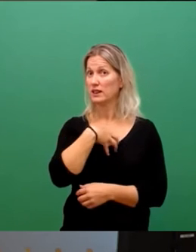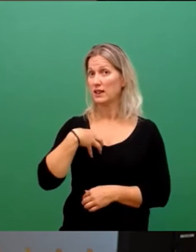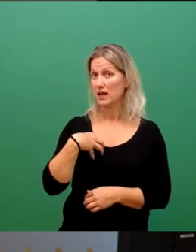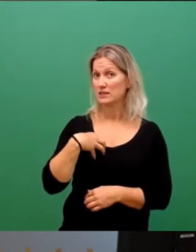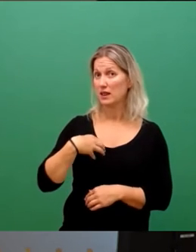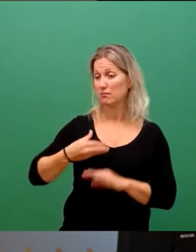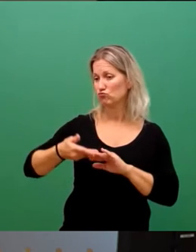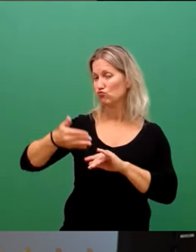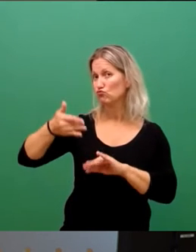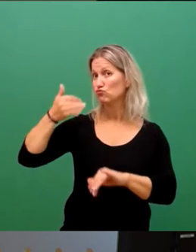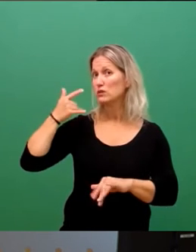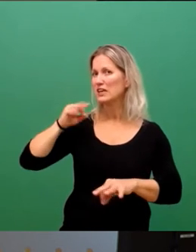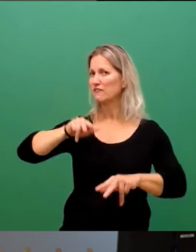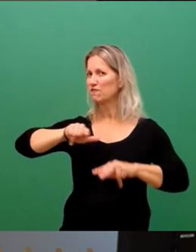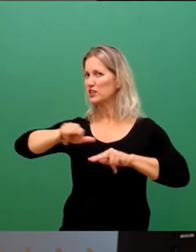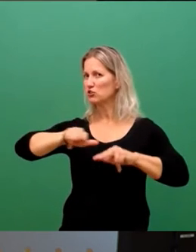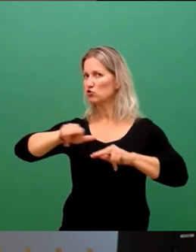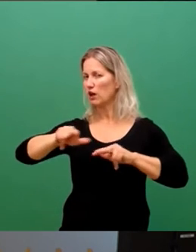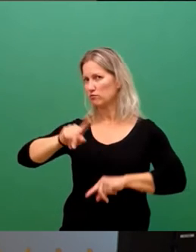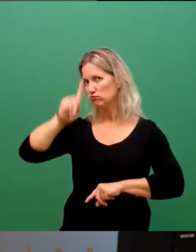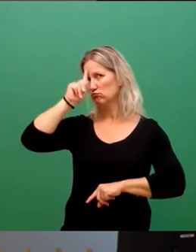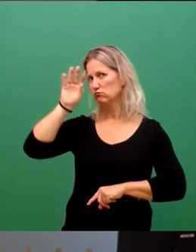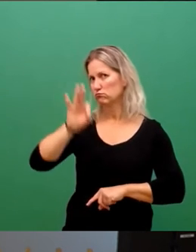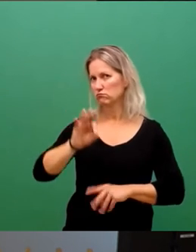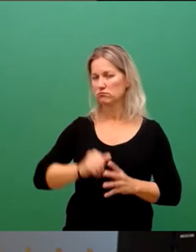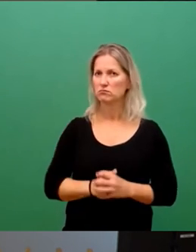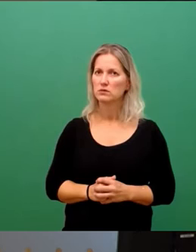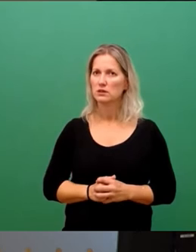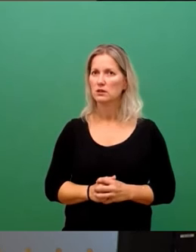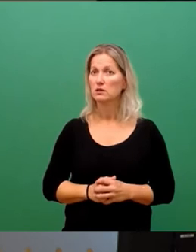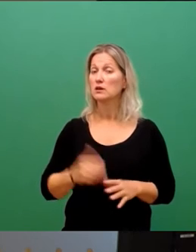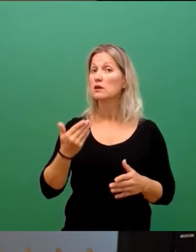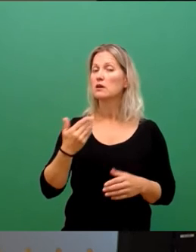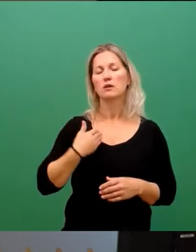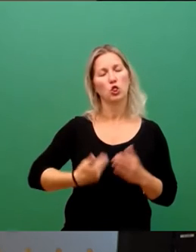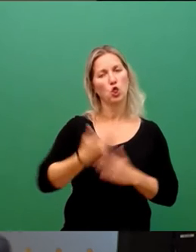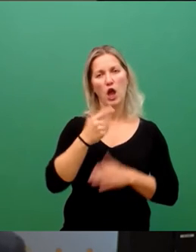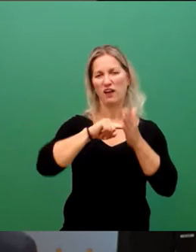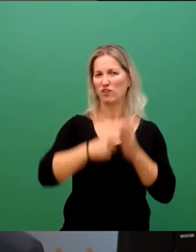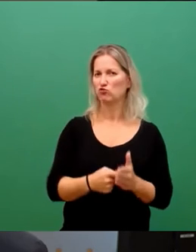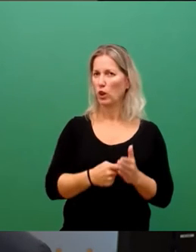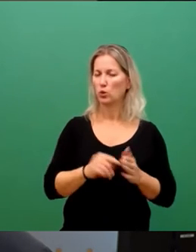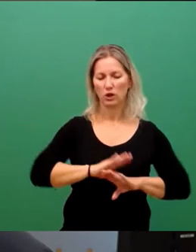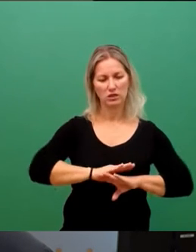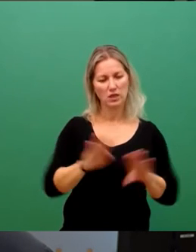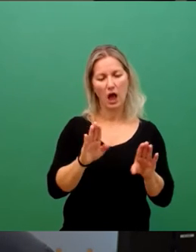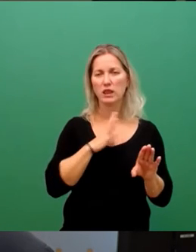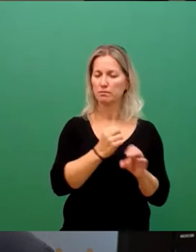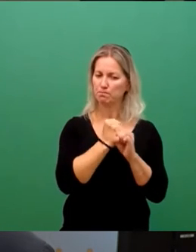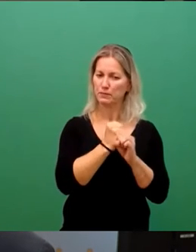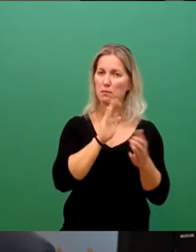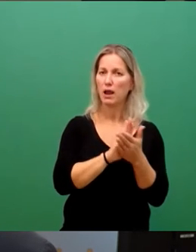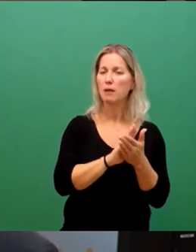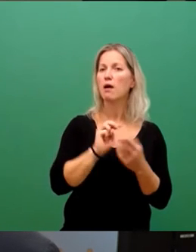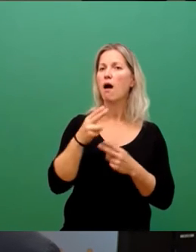Jahren gut gewirtschaftet hat. Das Festhalten am Neuverschuldungsverbot verschafft und Spielräume, die in anderen Kommunen